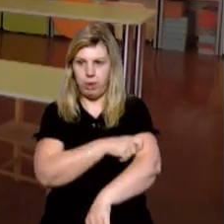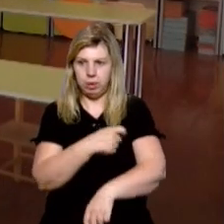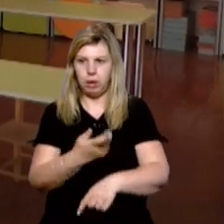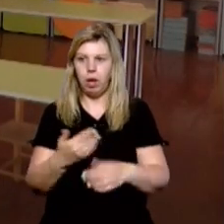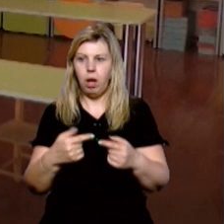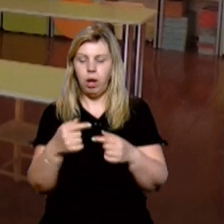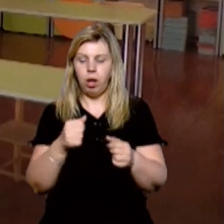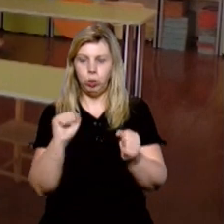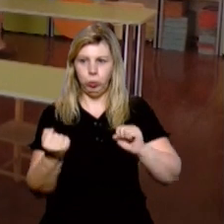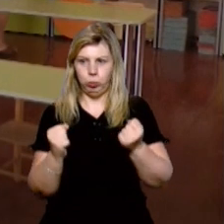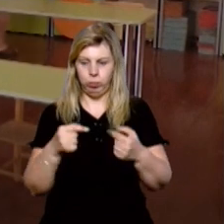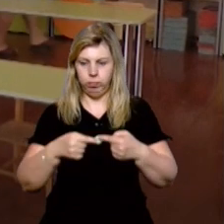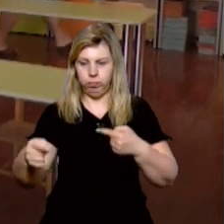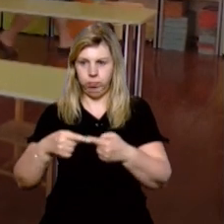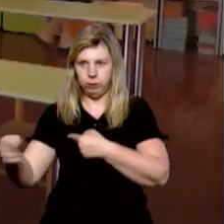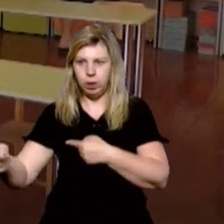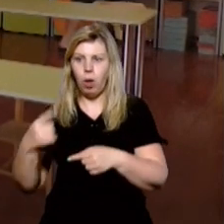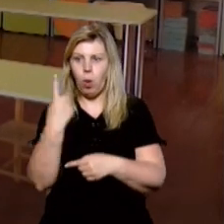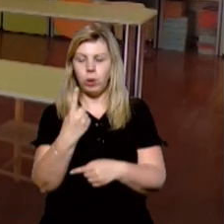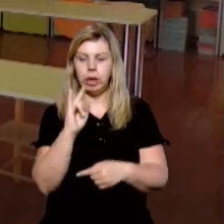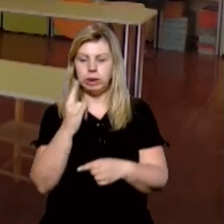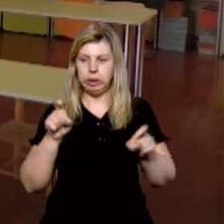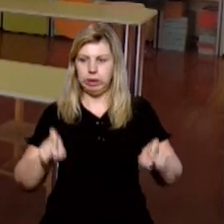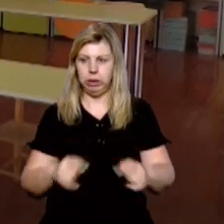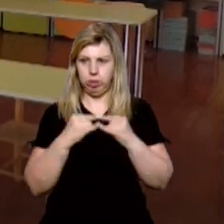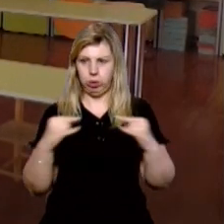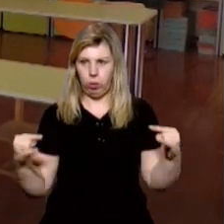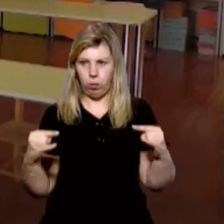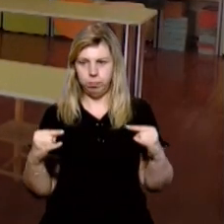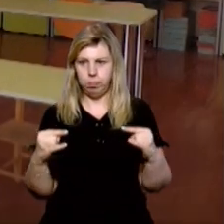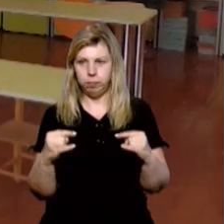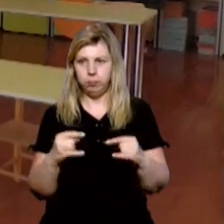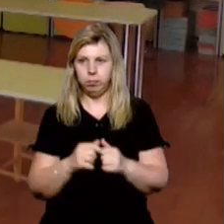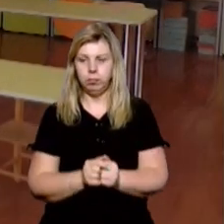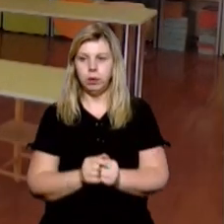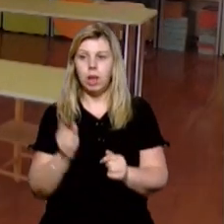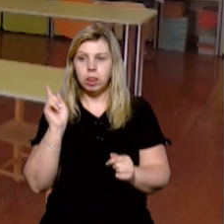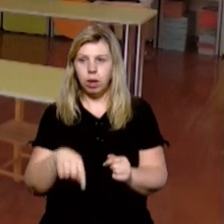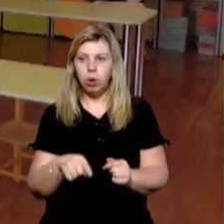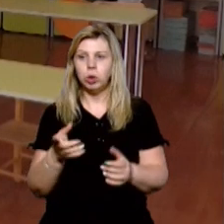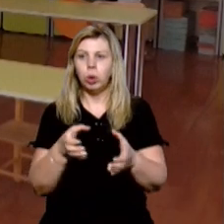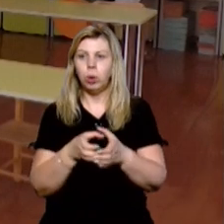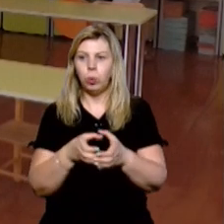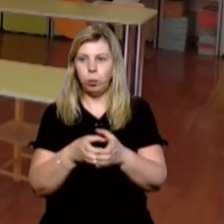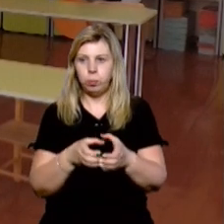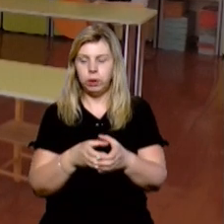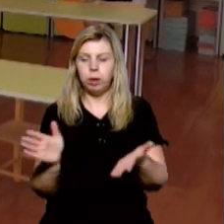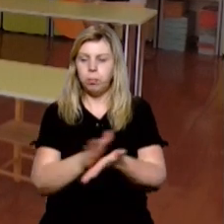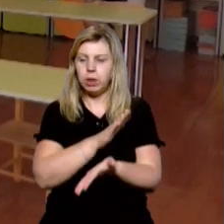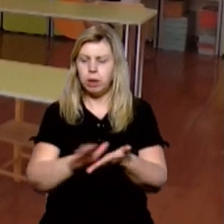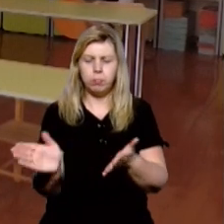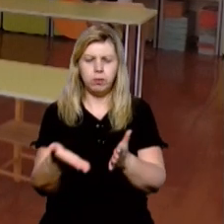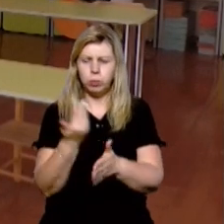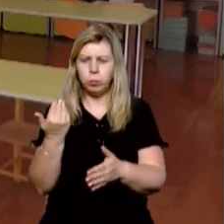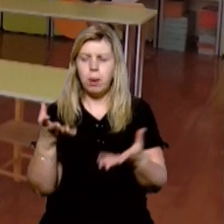один від одного. По одна дитинка буде сидіти за цим столиком. Також із груп прибрані